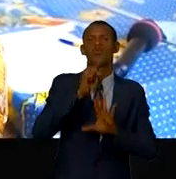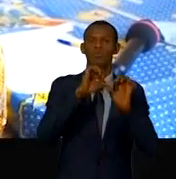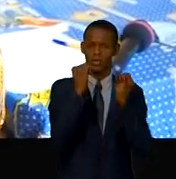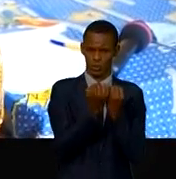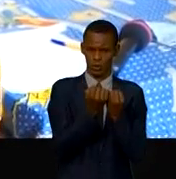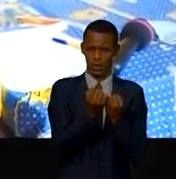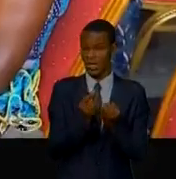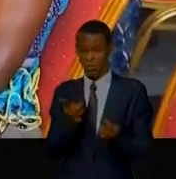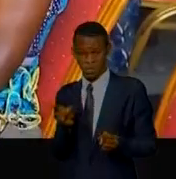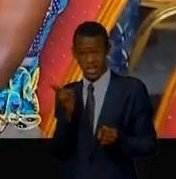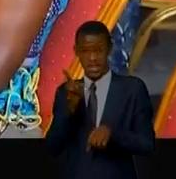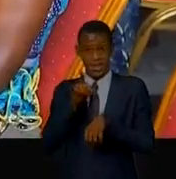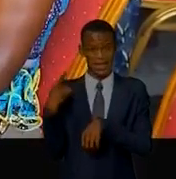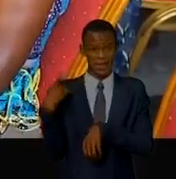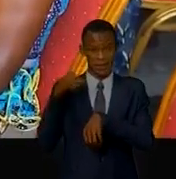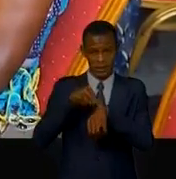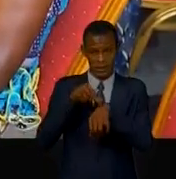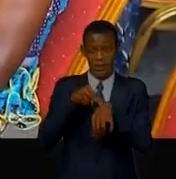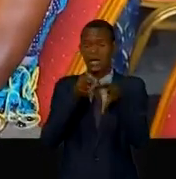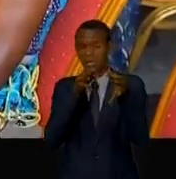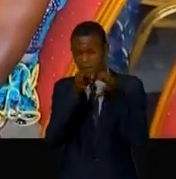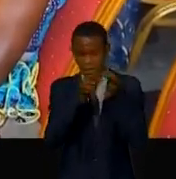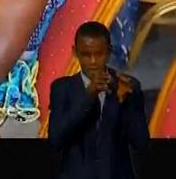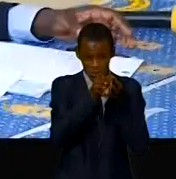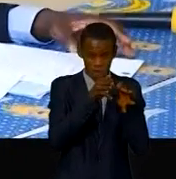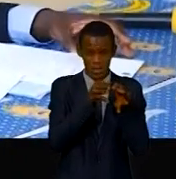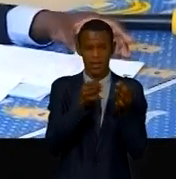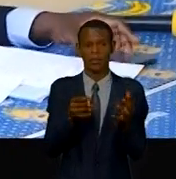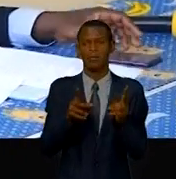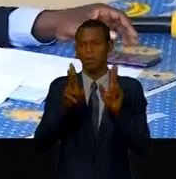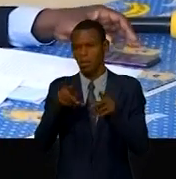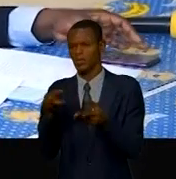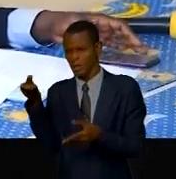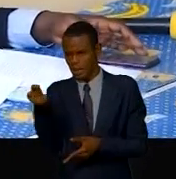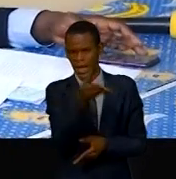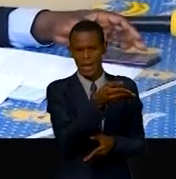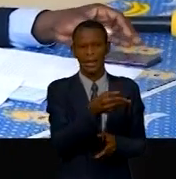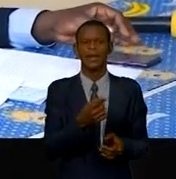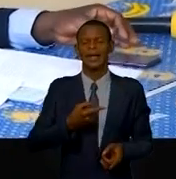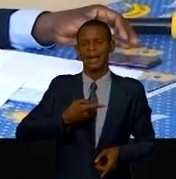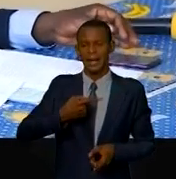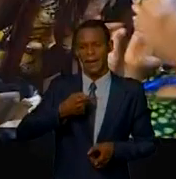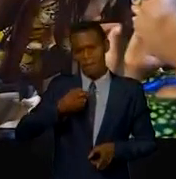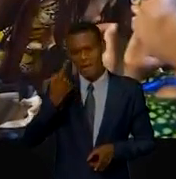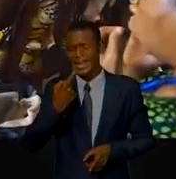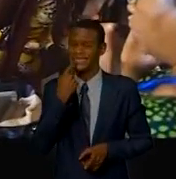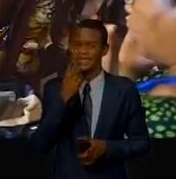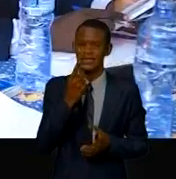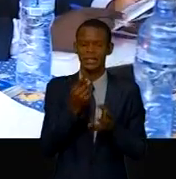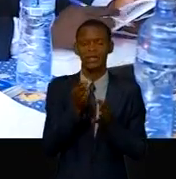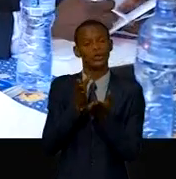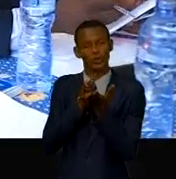religieuses et consacrées quelques principes de la bonne gouvernance, notamment les droits à l'information, l'état de droit pour tous